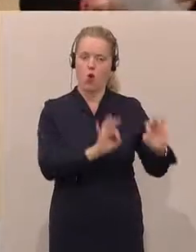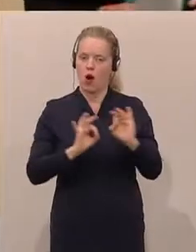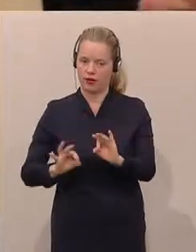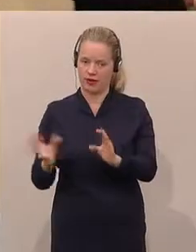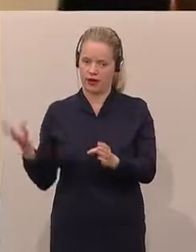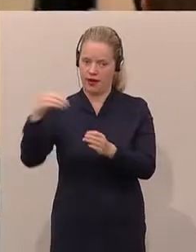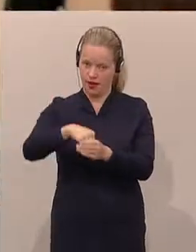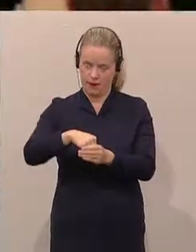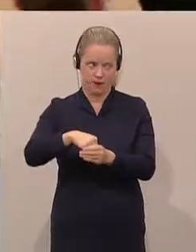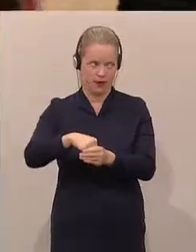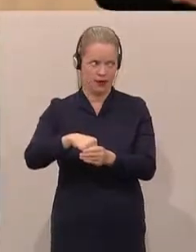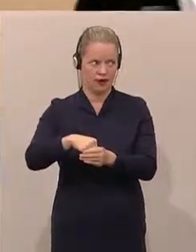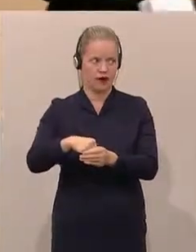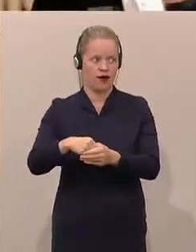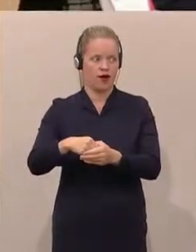eingebracht, steht dann auch zur Abstimmung.